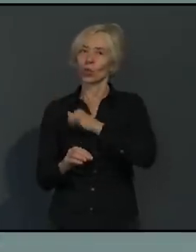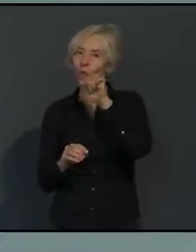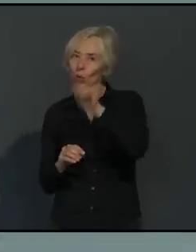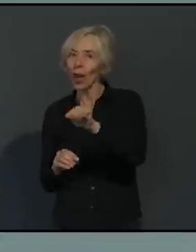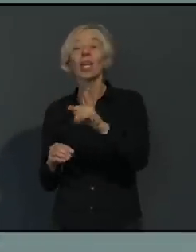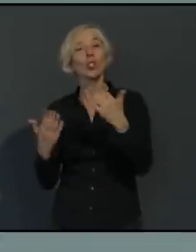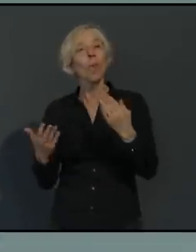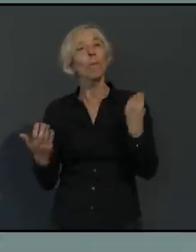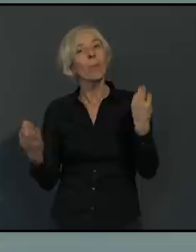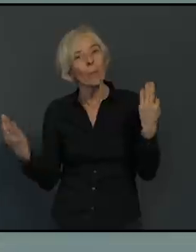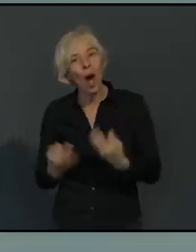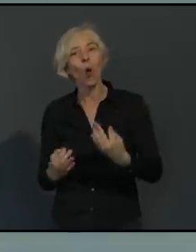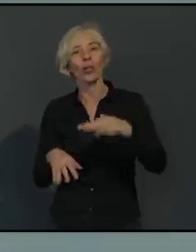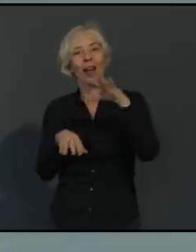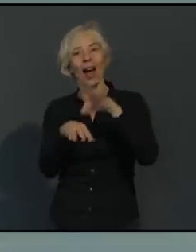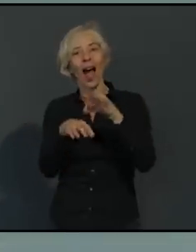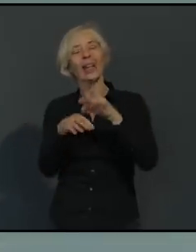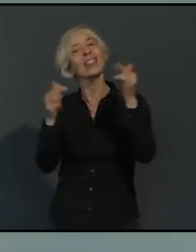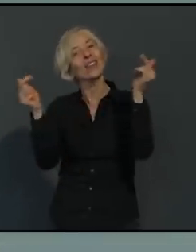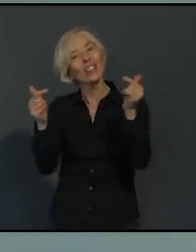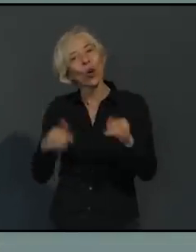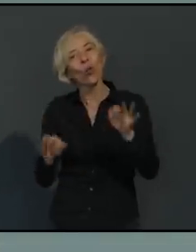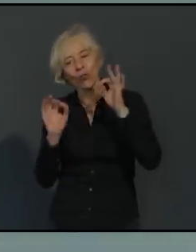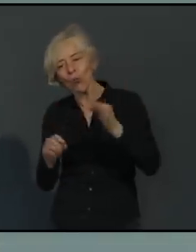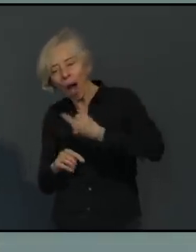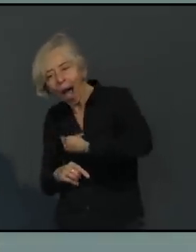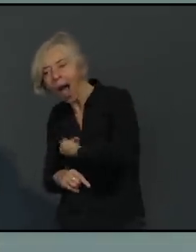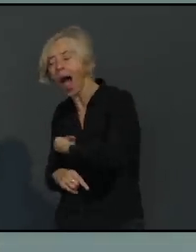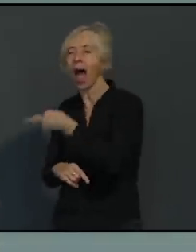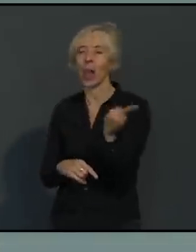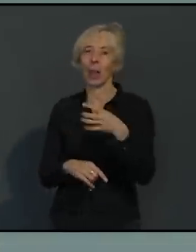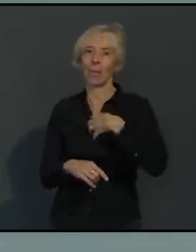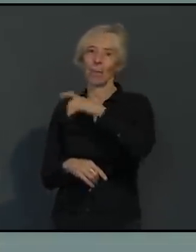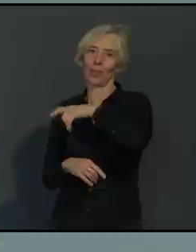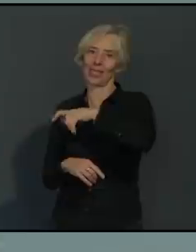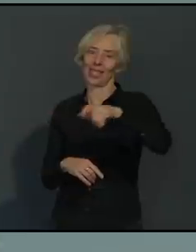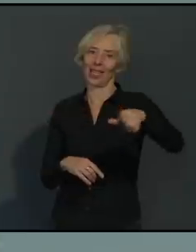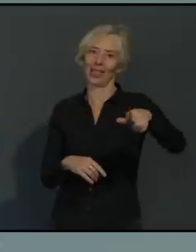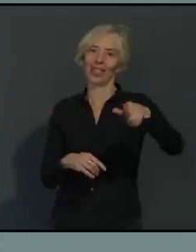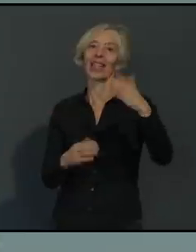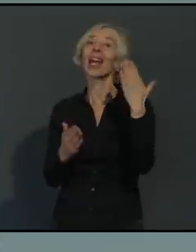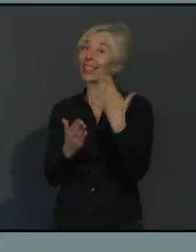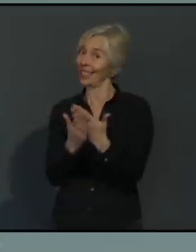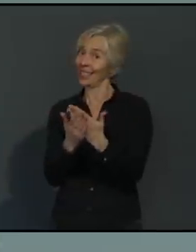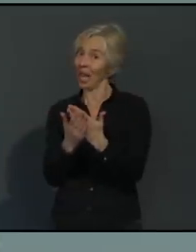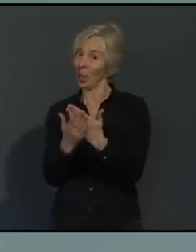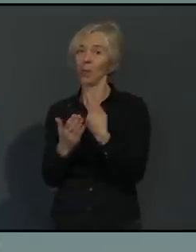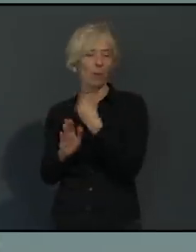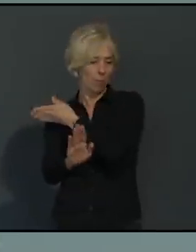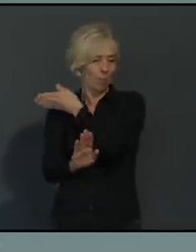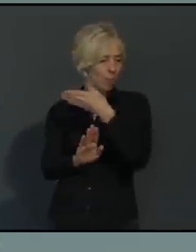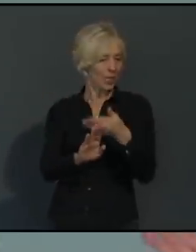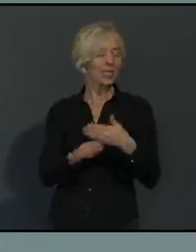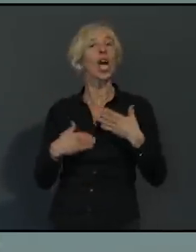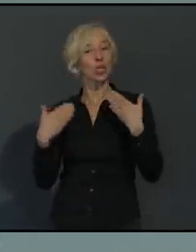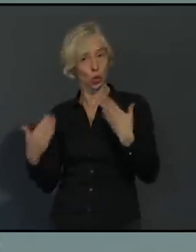können, halte ich mich eben auch an die klare Linie, der ich in den letzten Wochen gefolgt bin, nämlich den Austausch mit Experten, mit